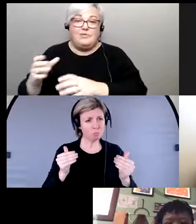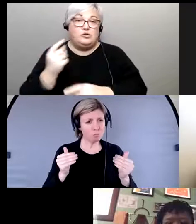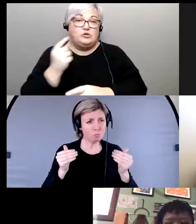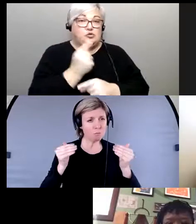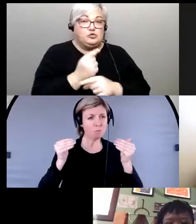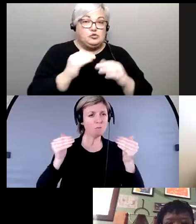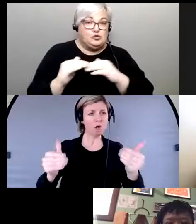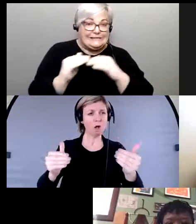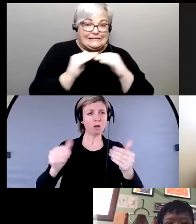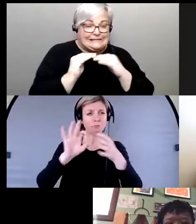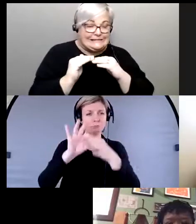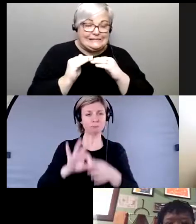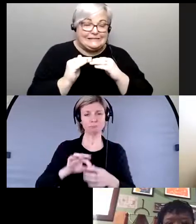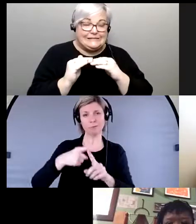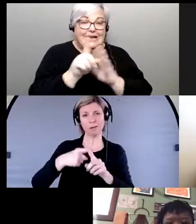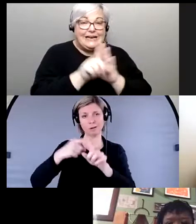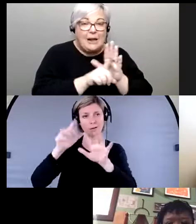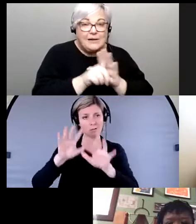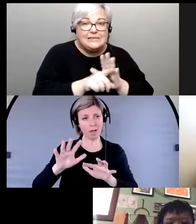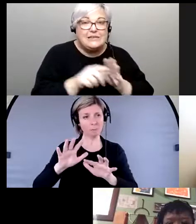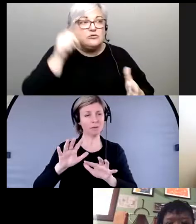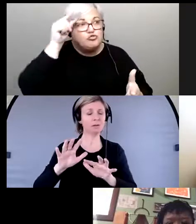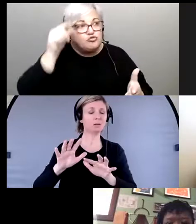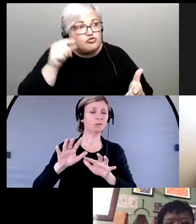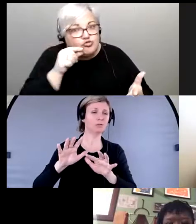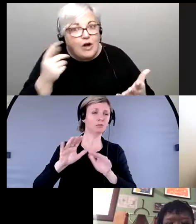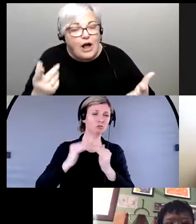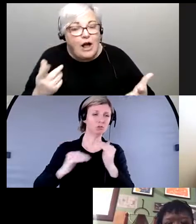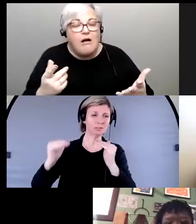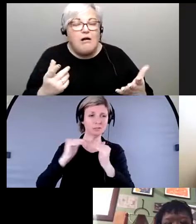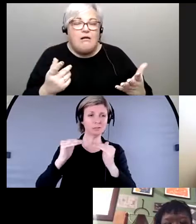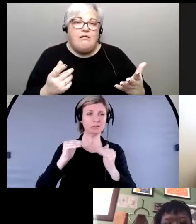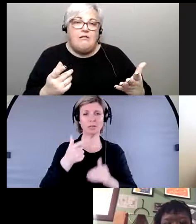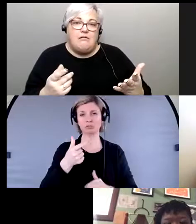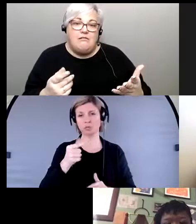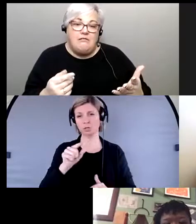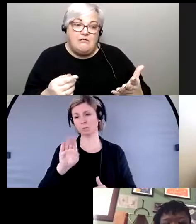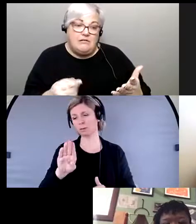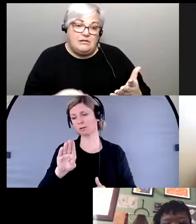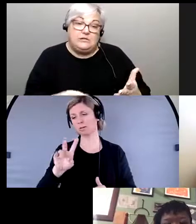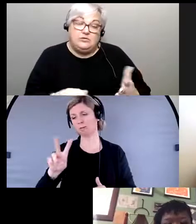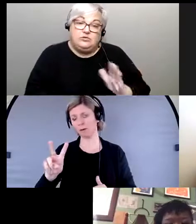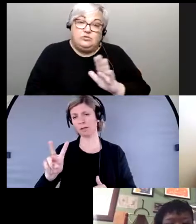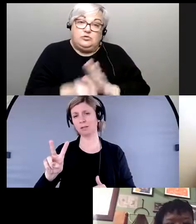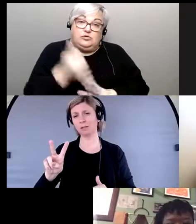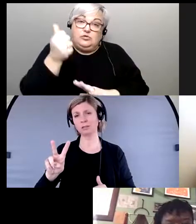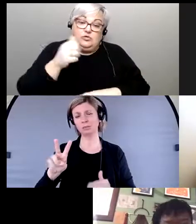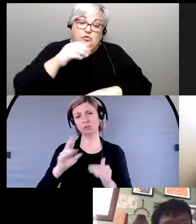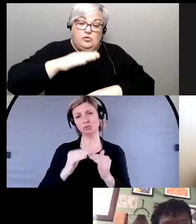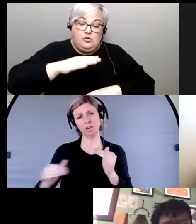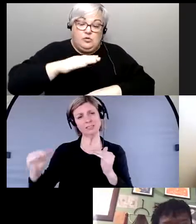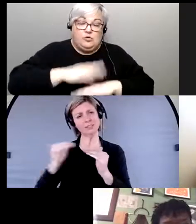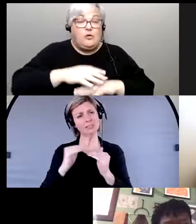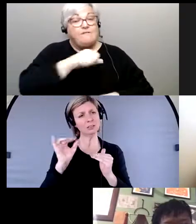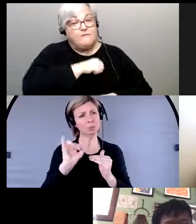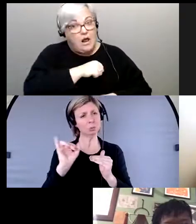la justice des genres et particulièrement lorsqu'on parle de violences basées sur le genre